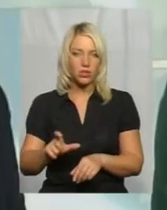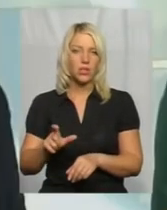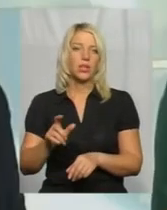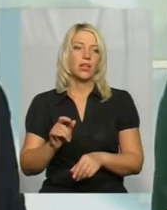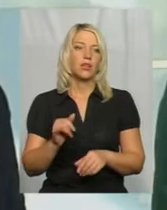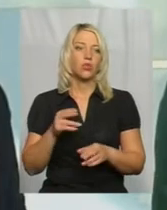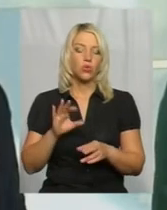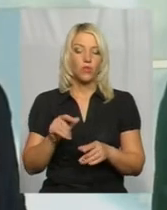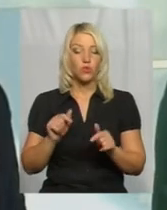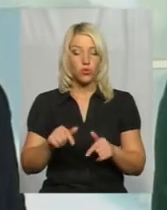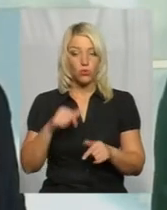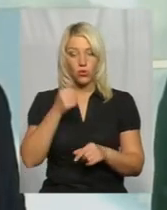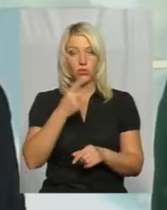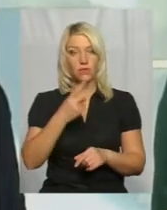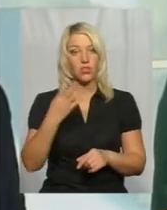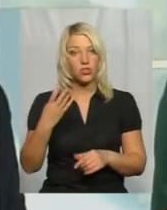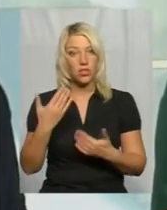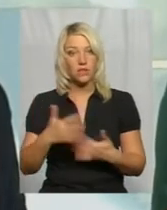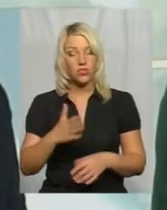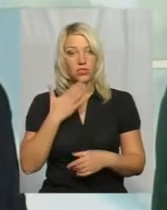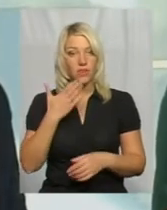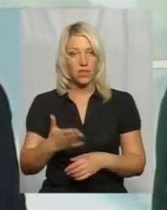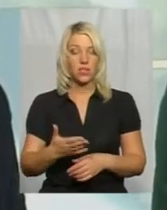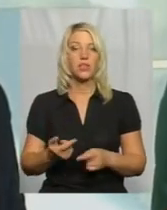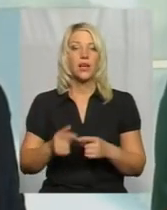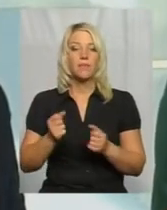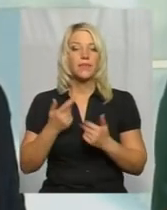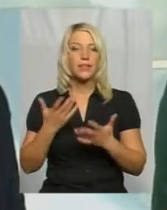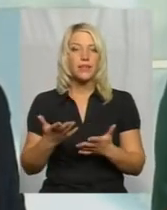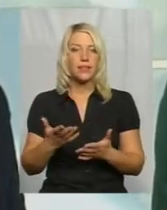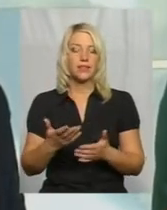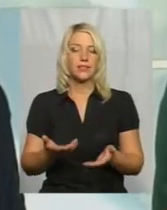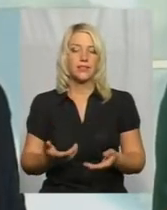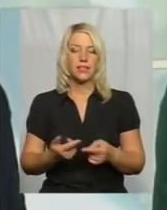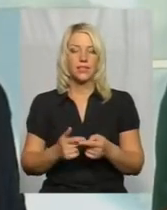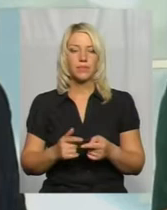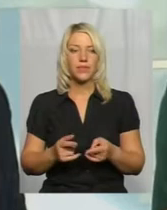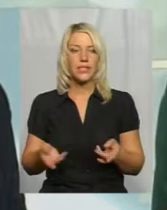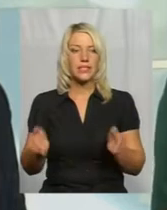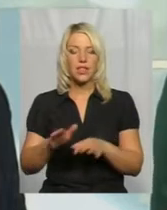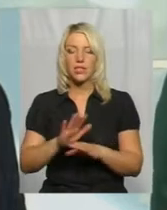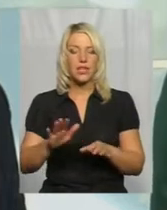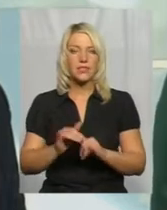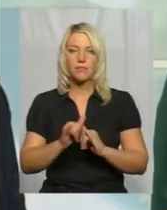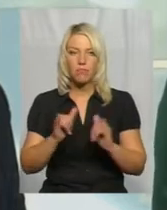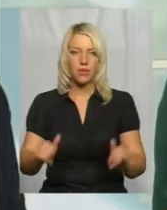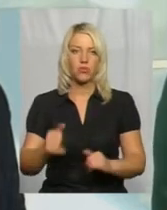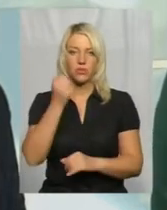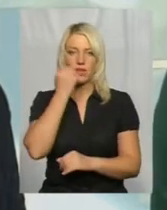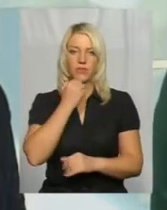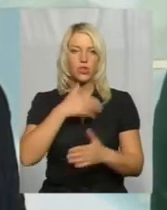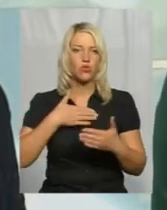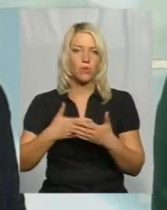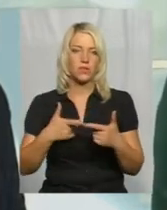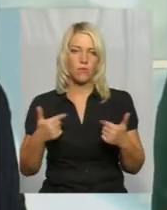то вже в цьому році 24 звернення. Кількість залишених дітей не збільшується, і завдяки і громадським